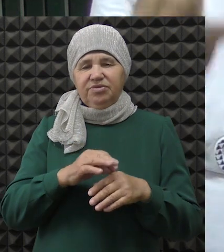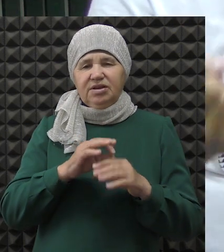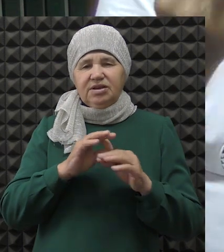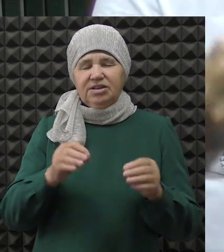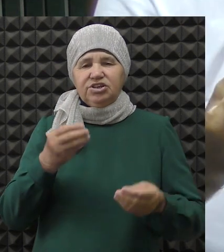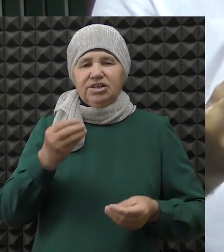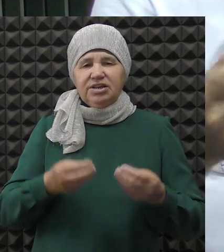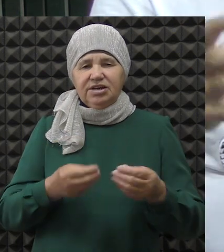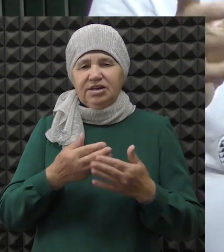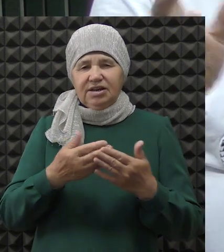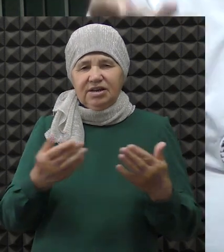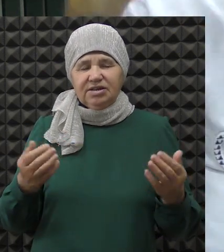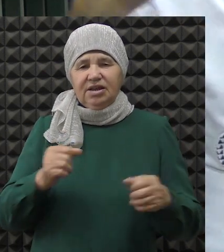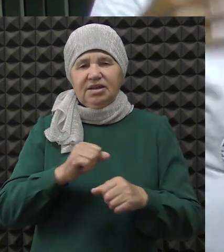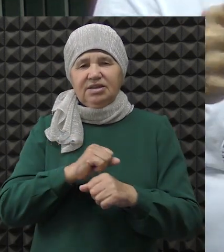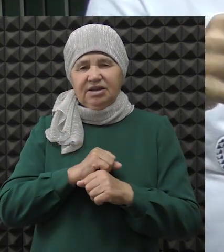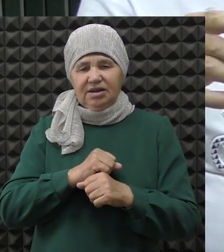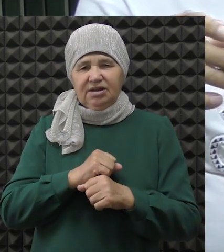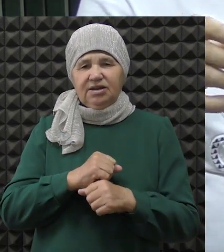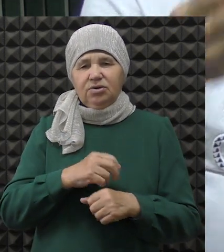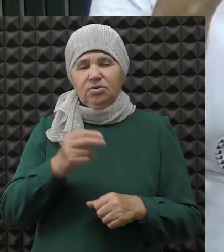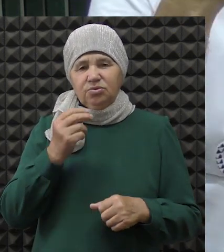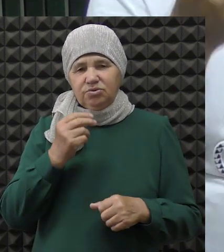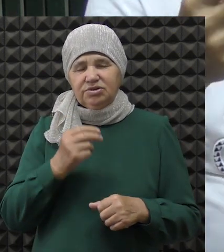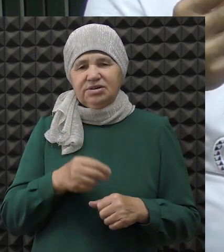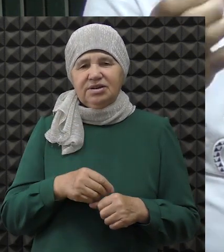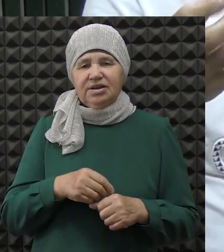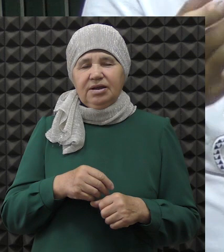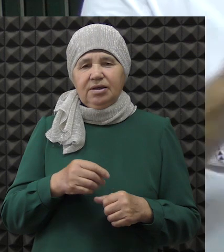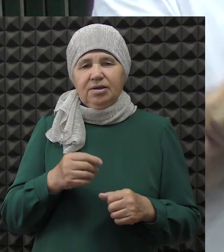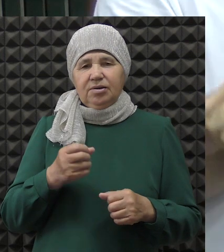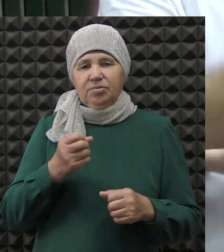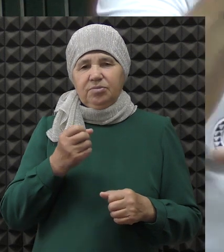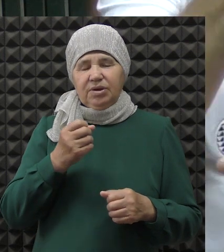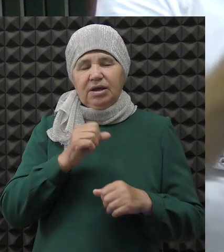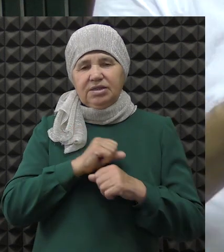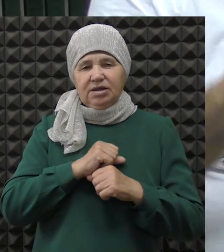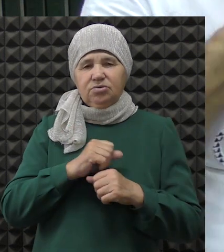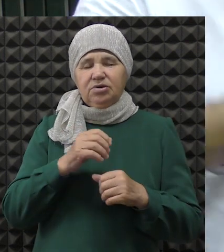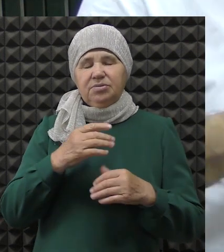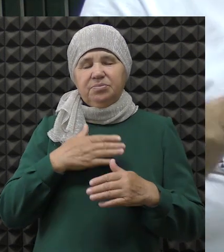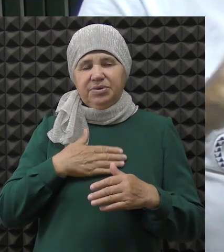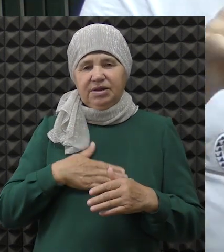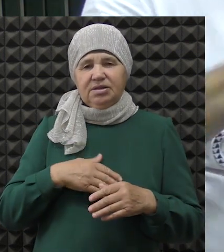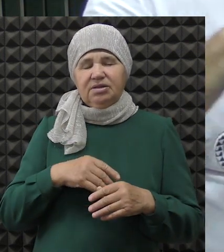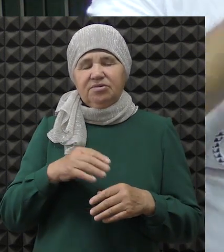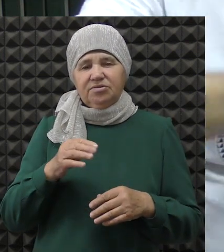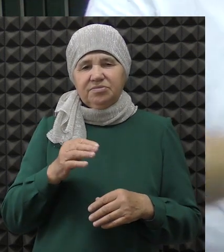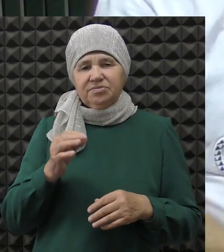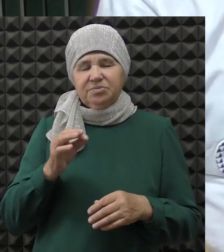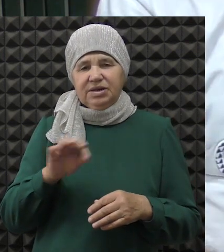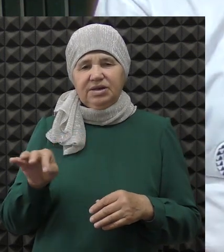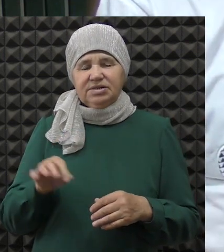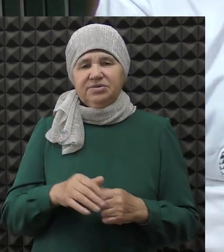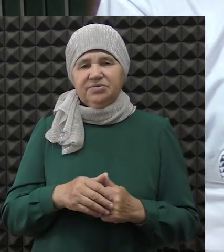Всякие игры там. Отдыхали. Кушали. Кушали там. Просто отдохнули хорошо. Приятно. С пользой.